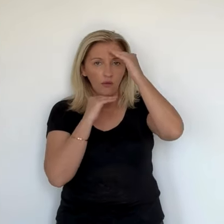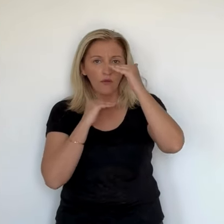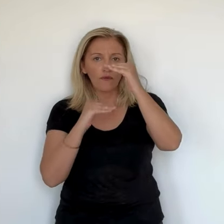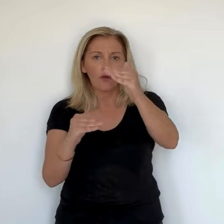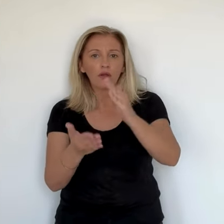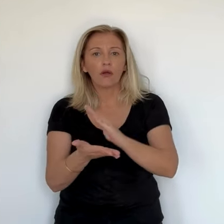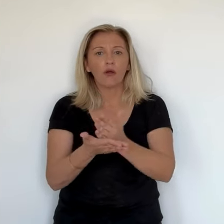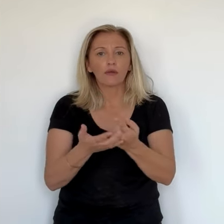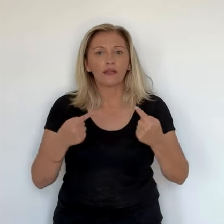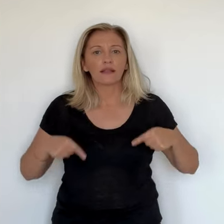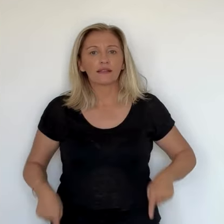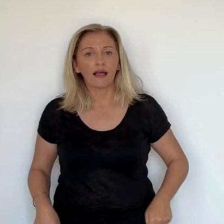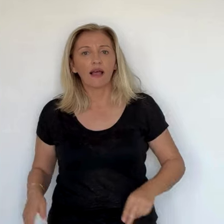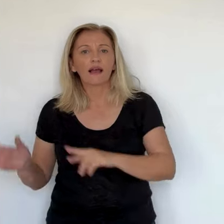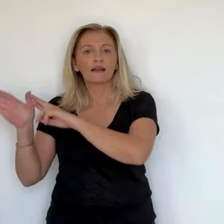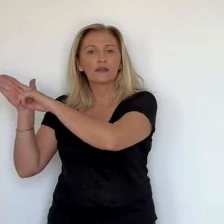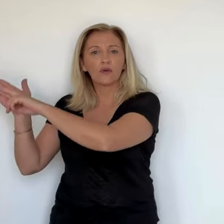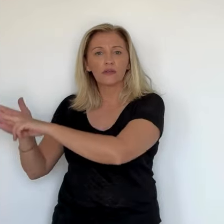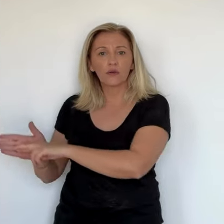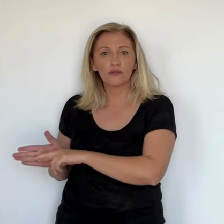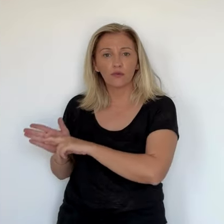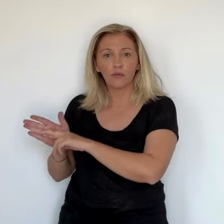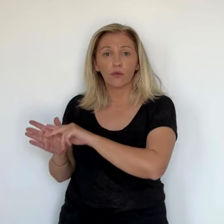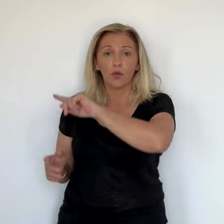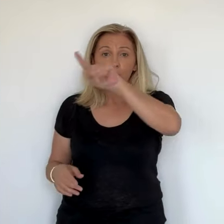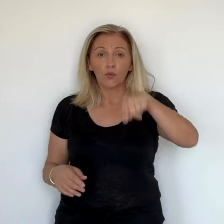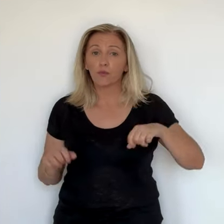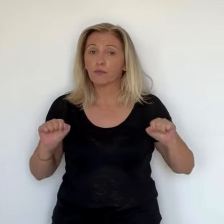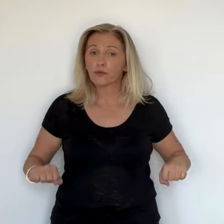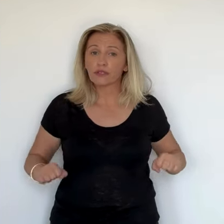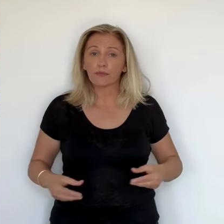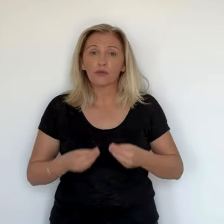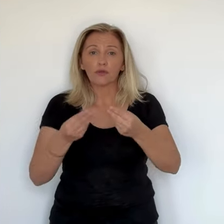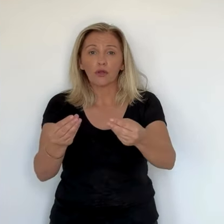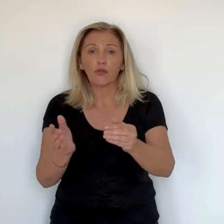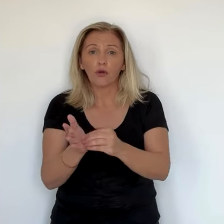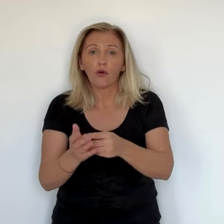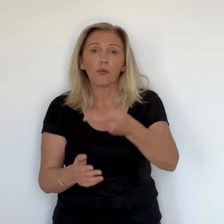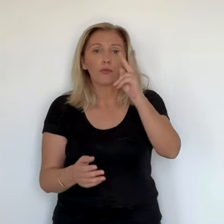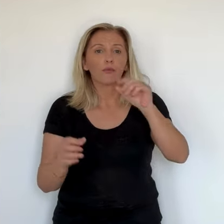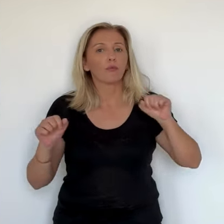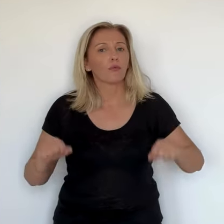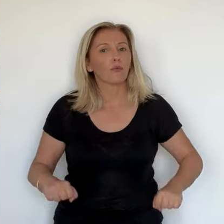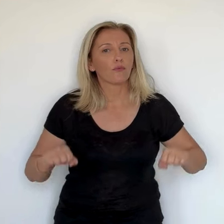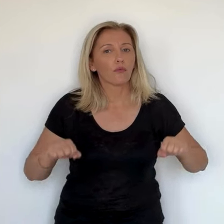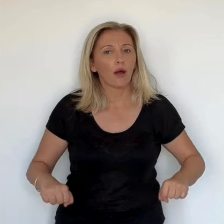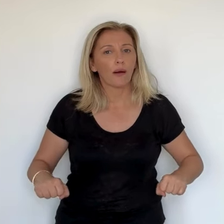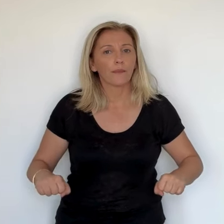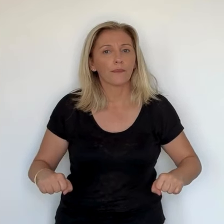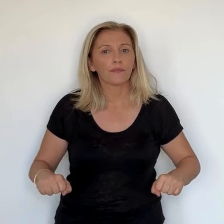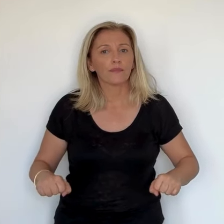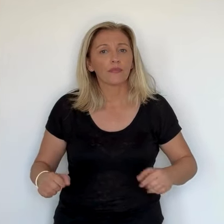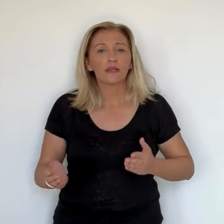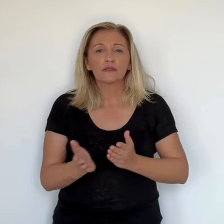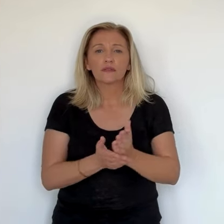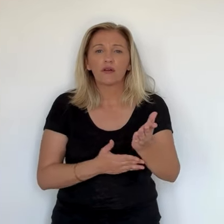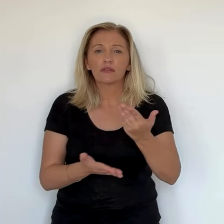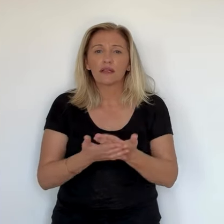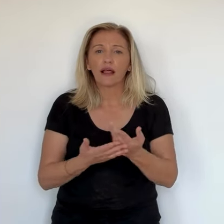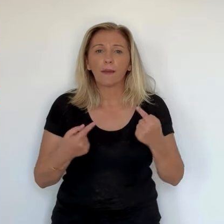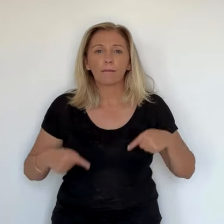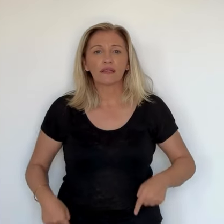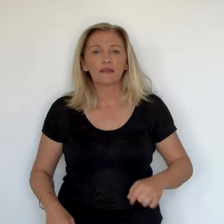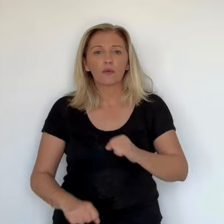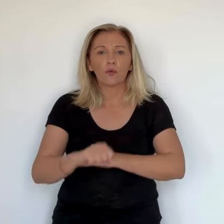locales et l'État. Nous respecterons les compétences de ces collectivités et nous regarderons les possibilités de les